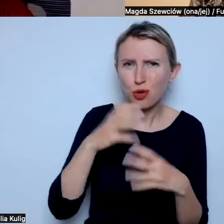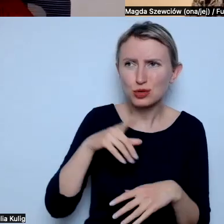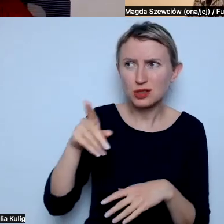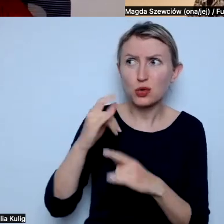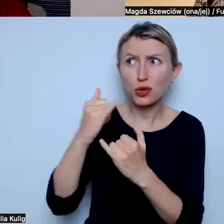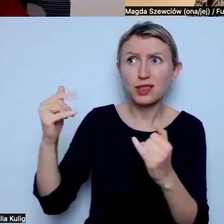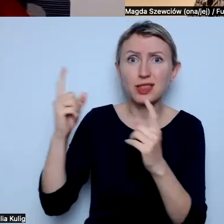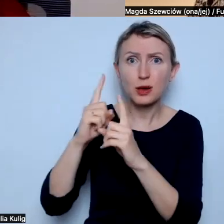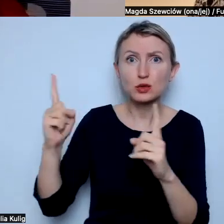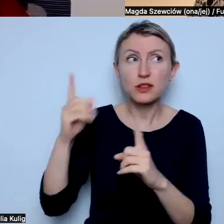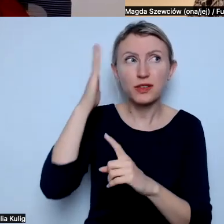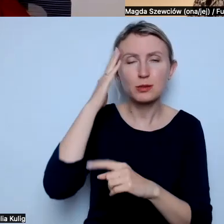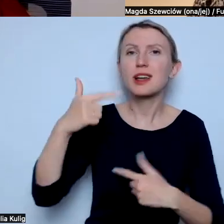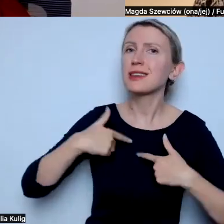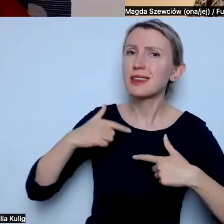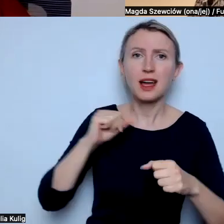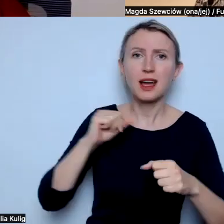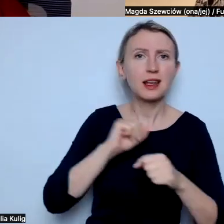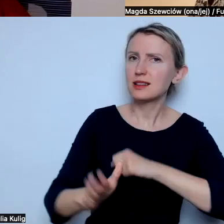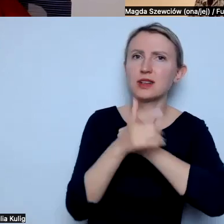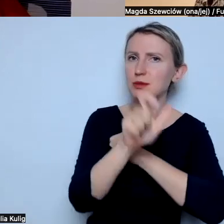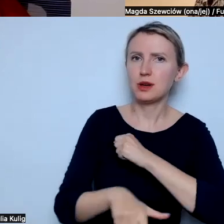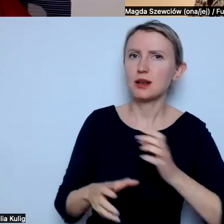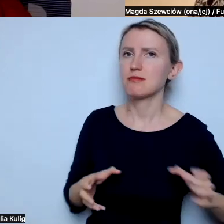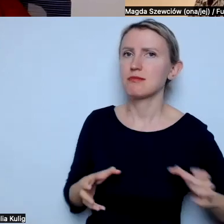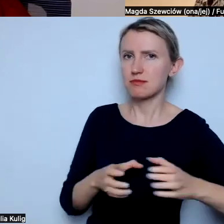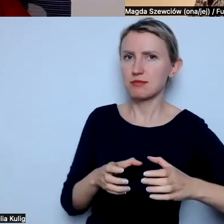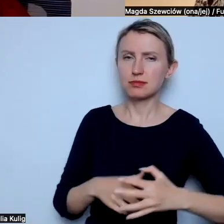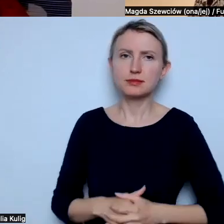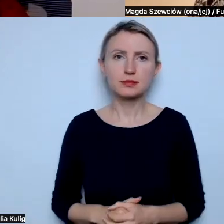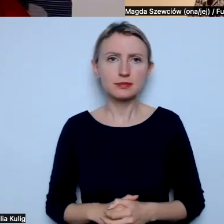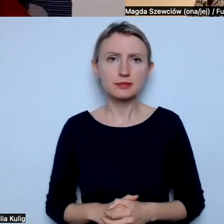nauczycieli, wiedzieli, że ja jestem po ich stronie i mogą na mnie liczyć.